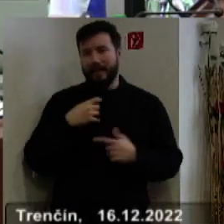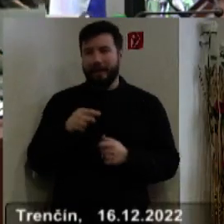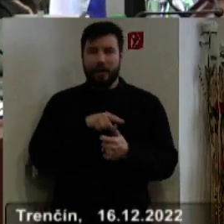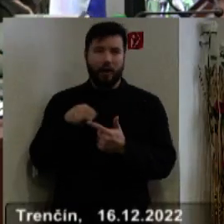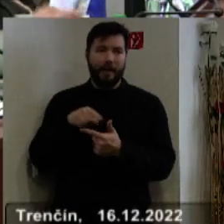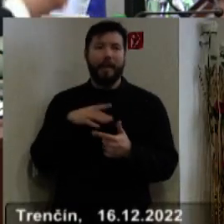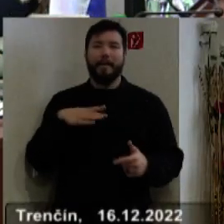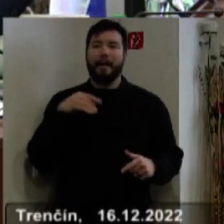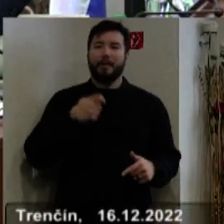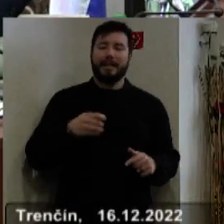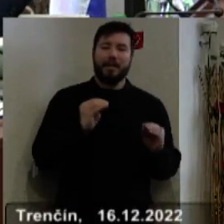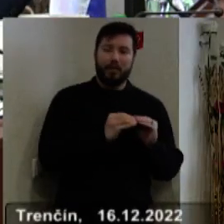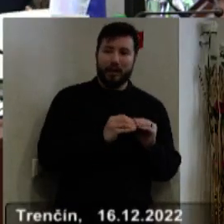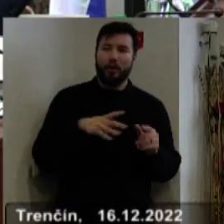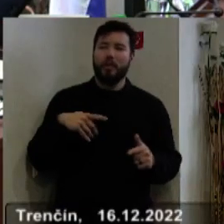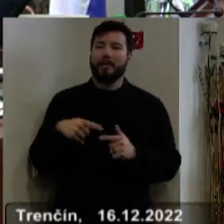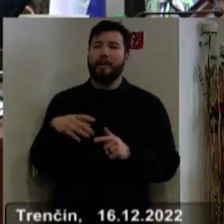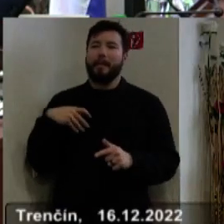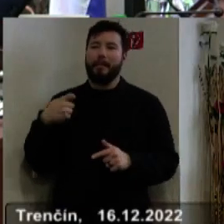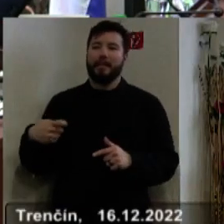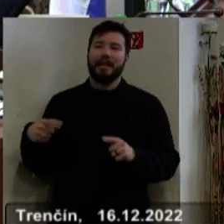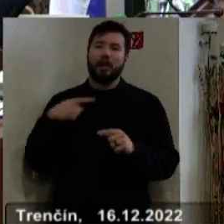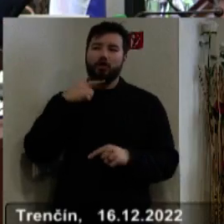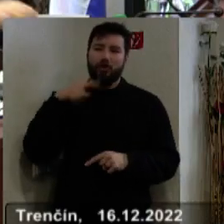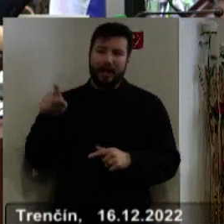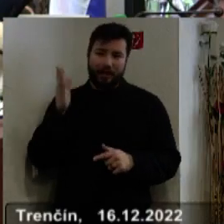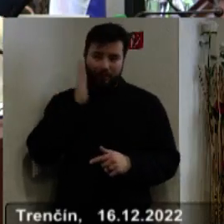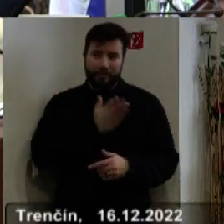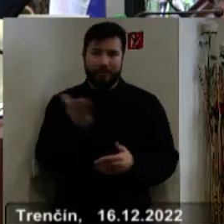poslancov Baca a Žďarského. Nech sa páči, hlasujme.